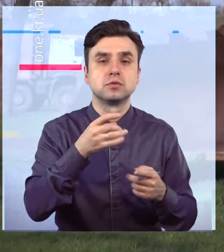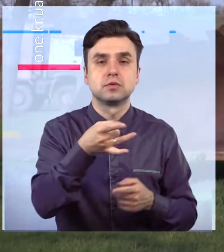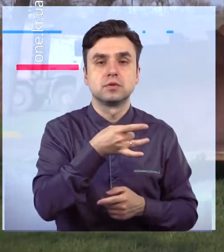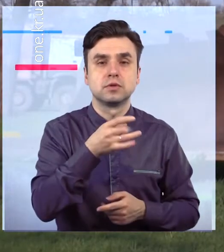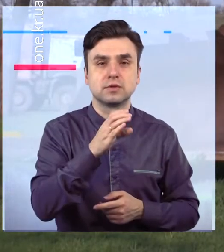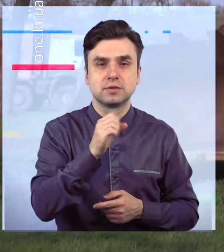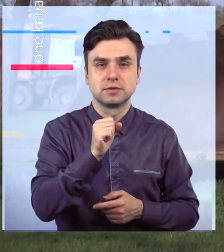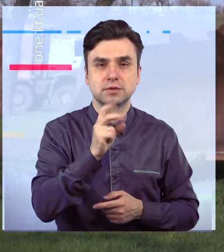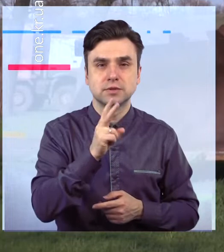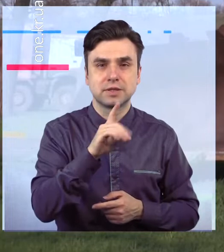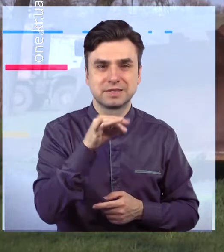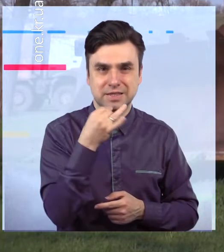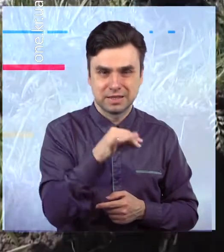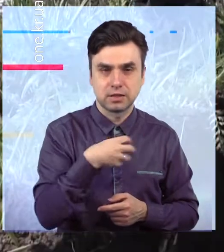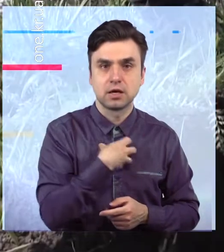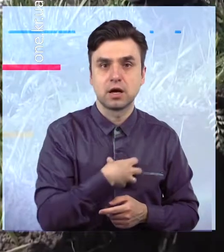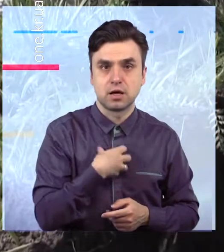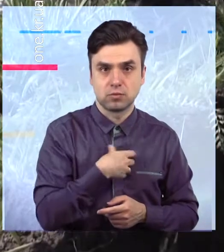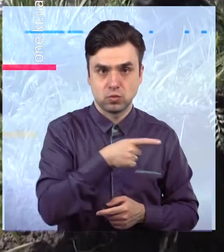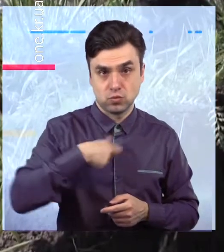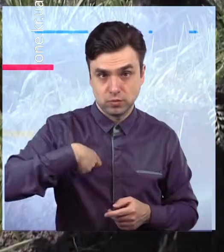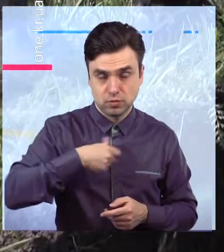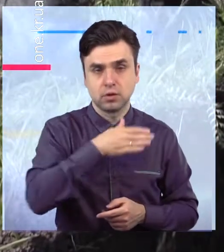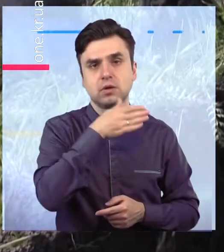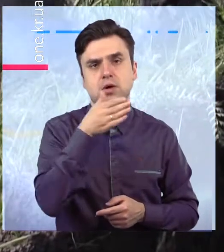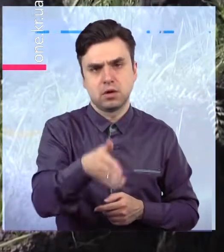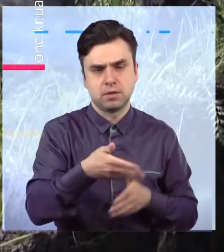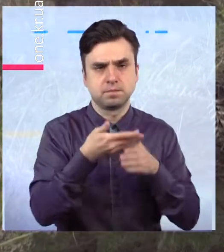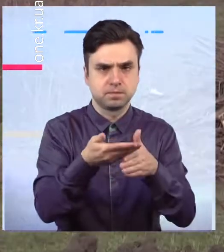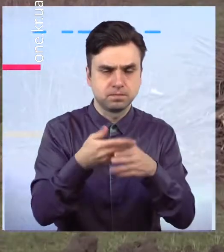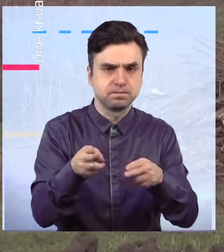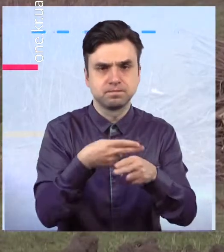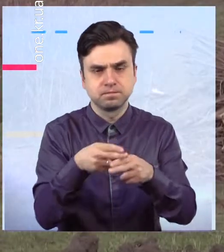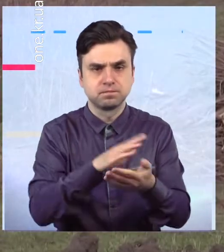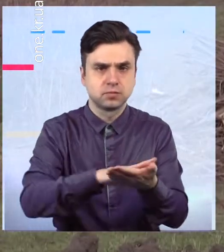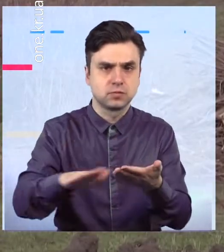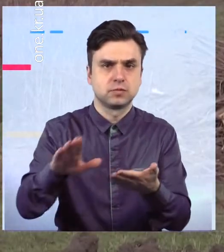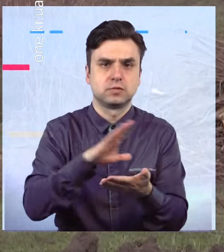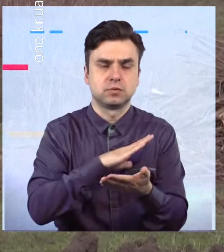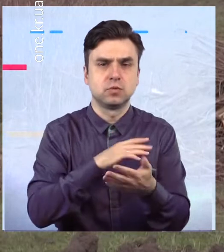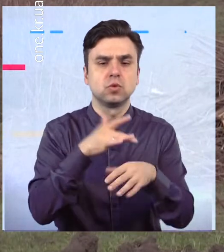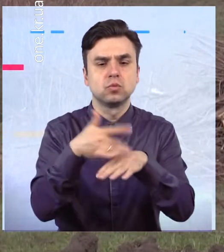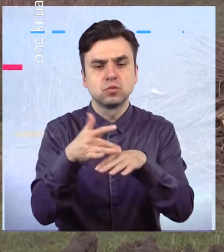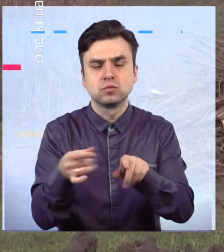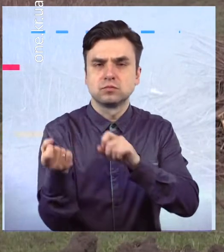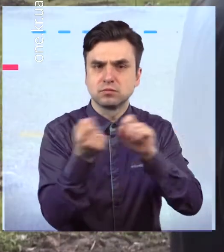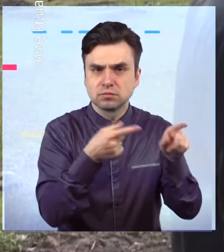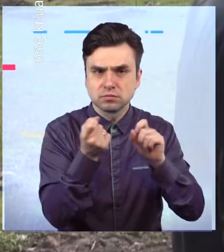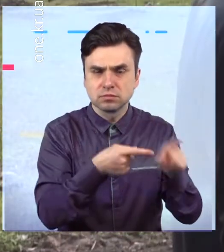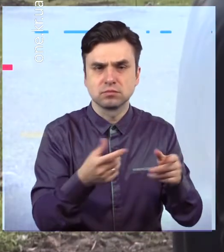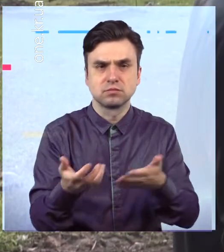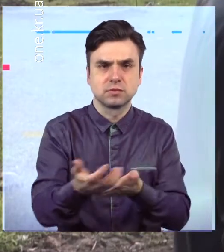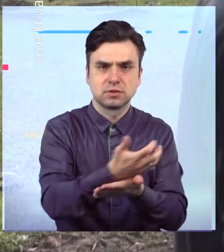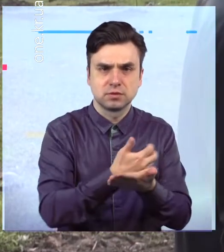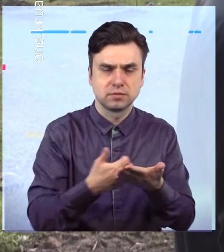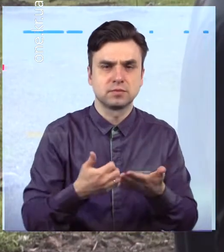«Чистий четвер» – частина місячної акції з приведення території району до ладу. Також значну допомогу з прибирання та вивезення сміття, а також озеленення